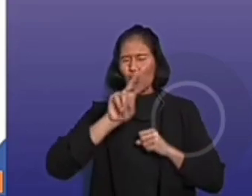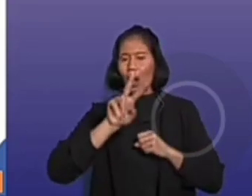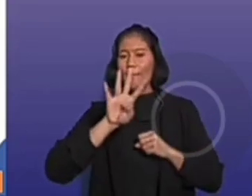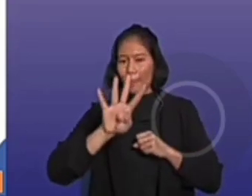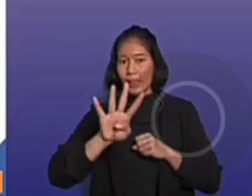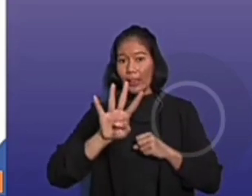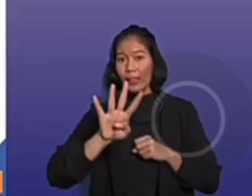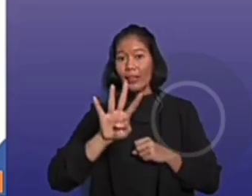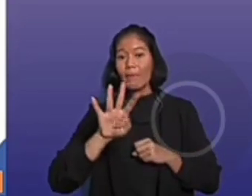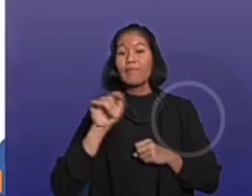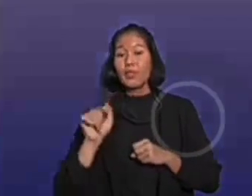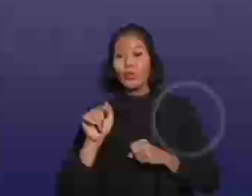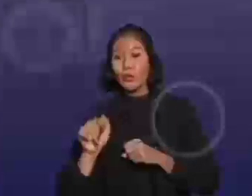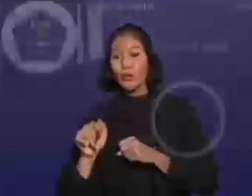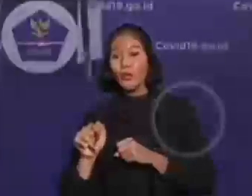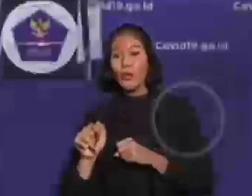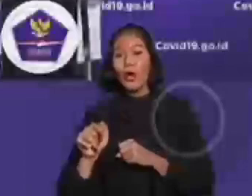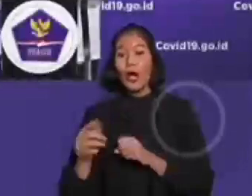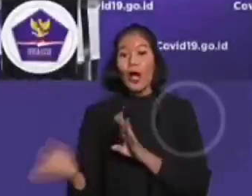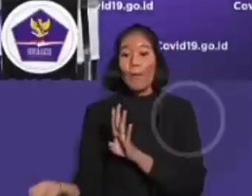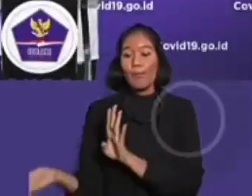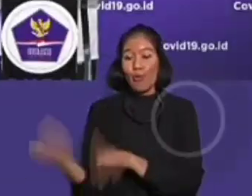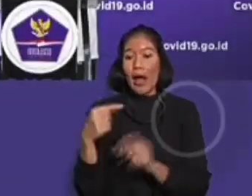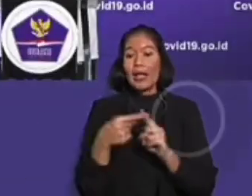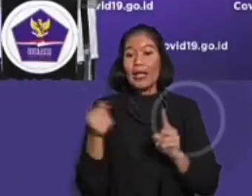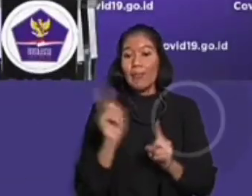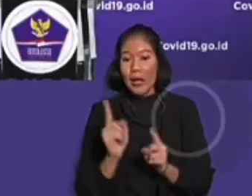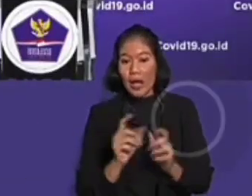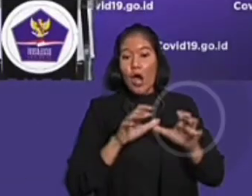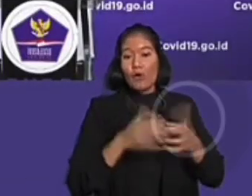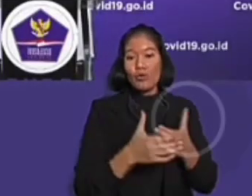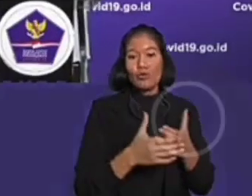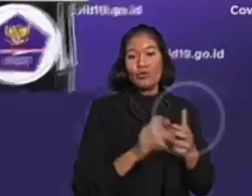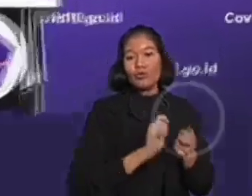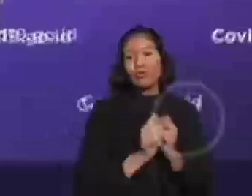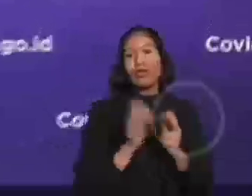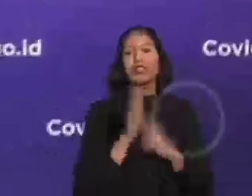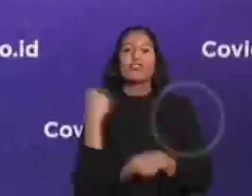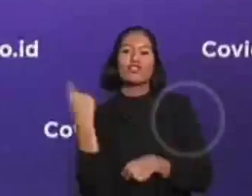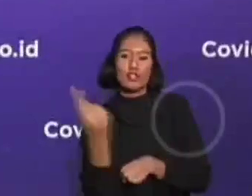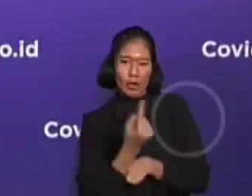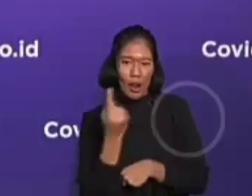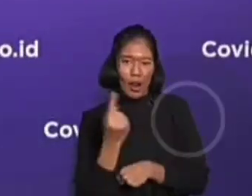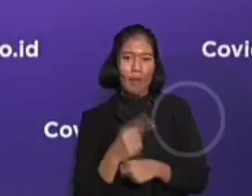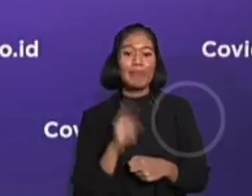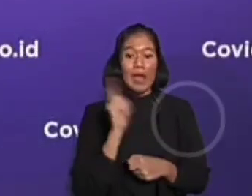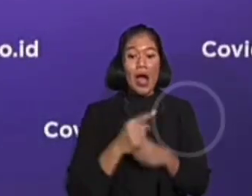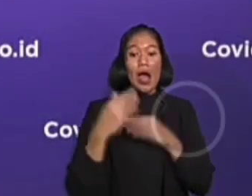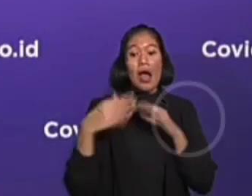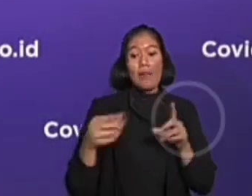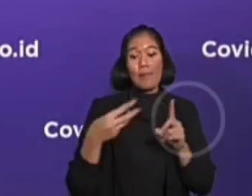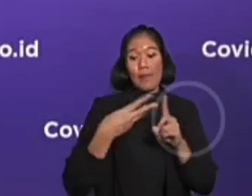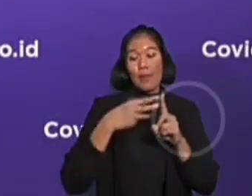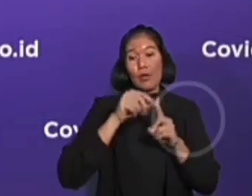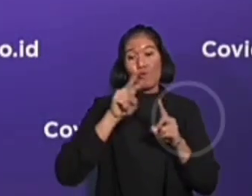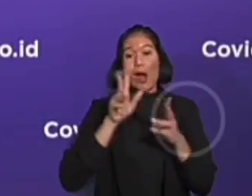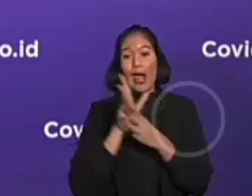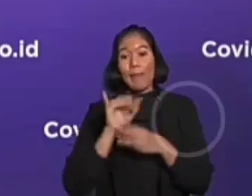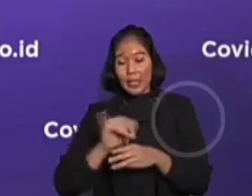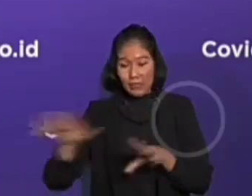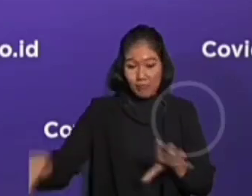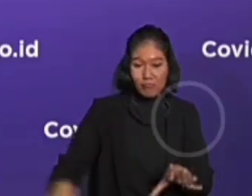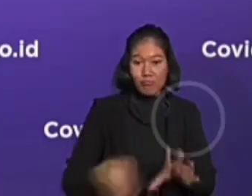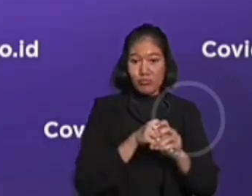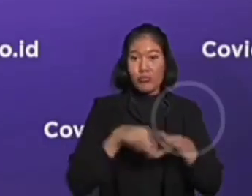kepulangannya dalam penanganan kugus tugas nasional, di mana peran BP-2MI dalam tugas-tugas membackup secara